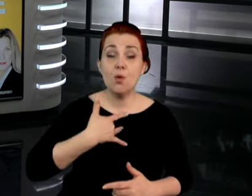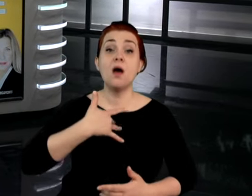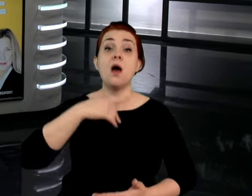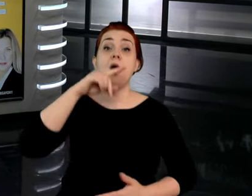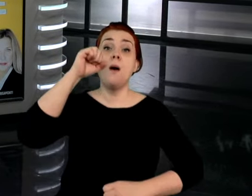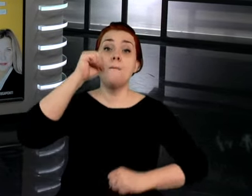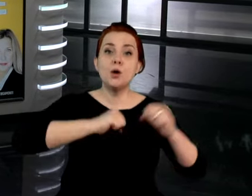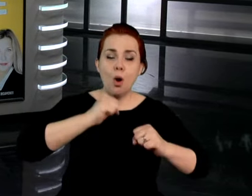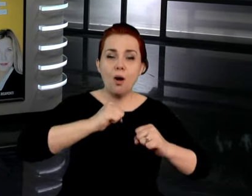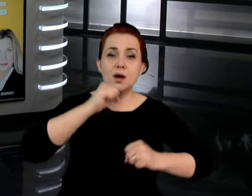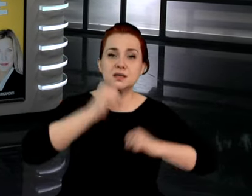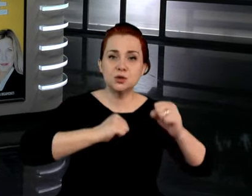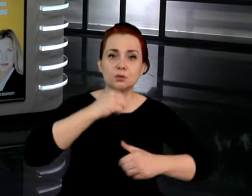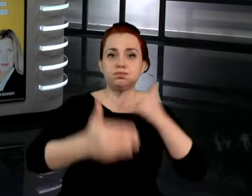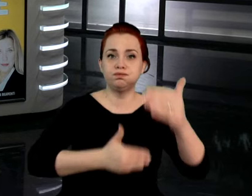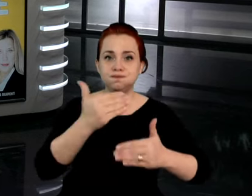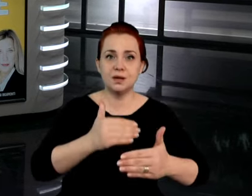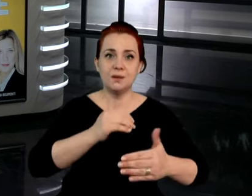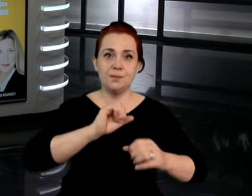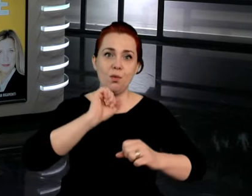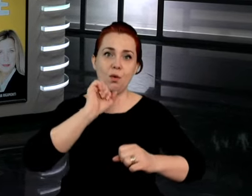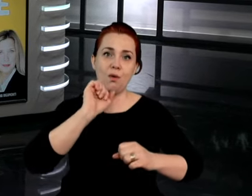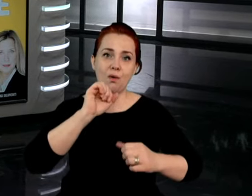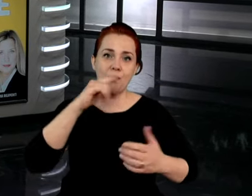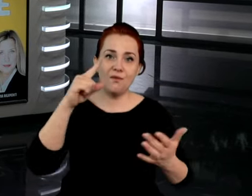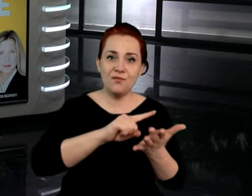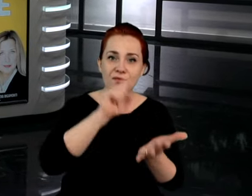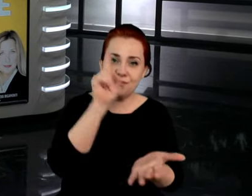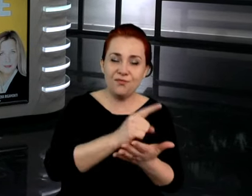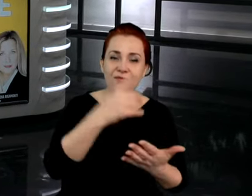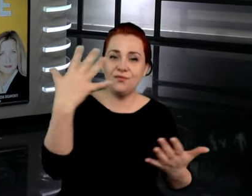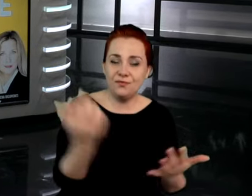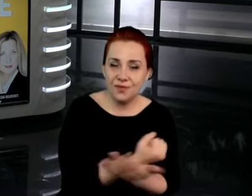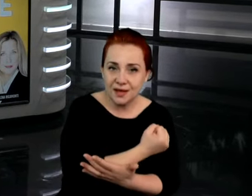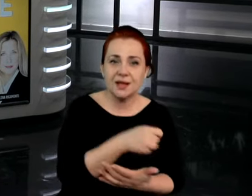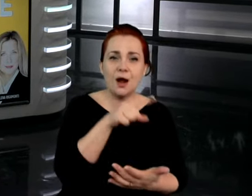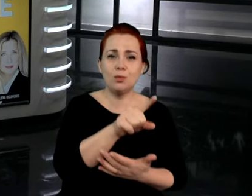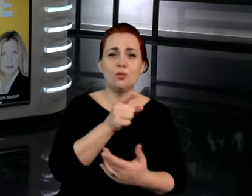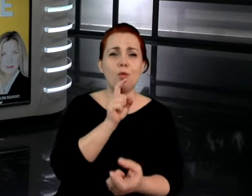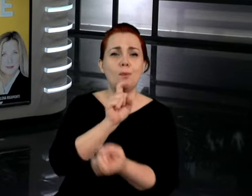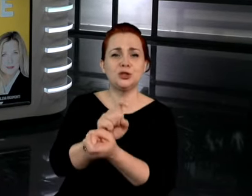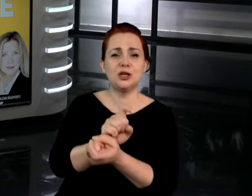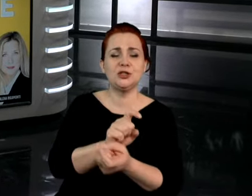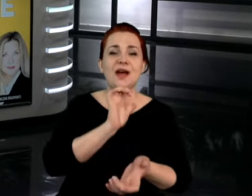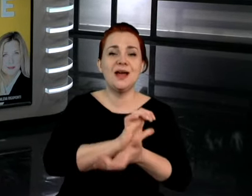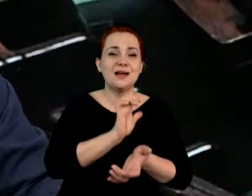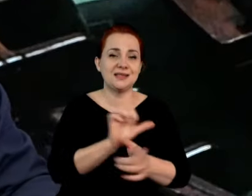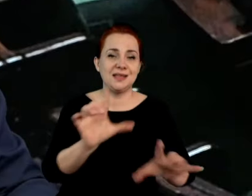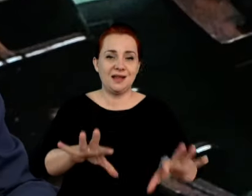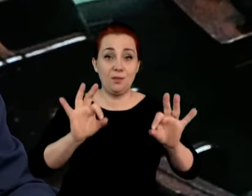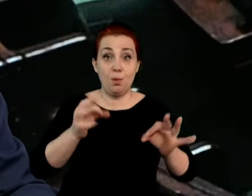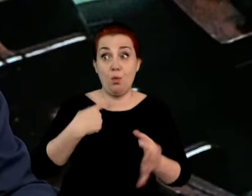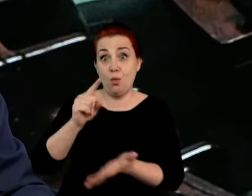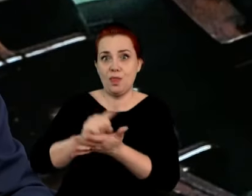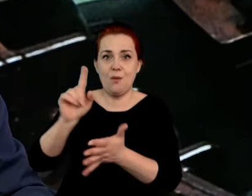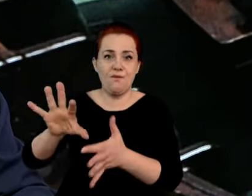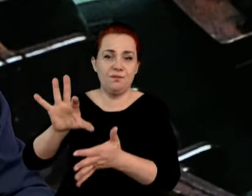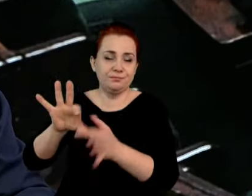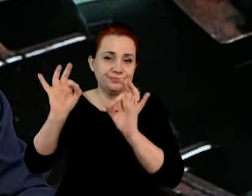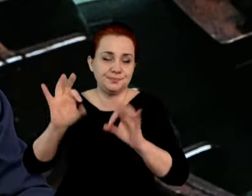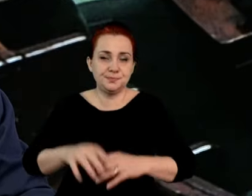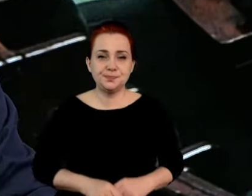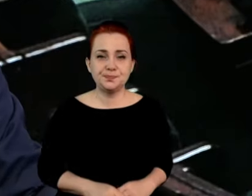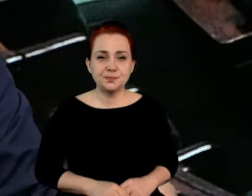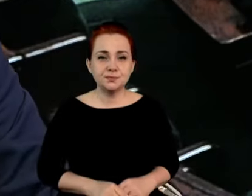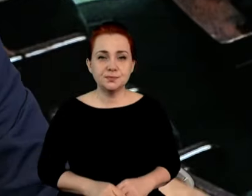zakresie niektórych spraw, które wyborcza pisała. związku z tym, jak widzi pan, nie zawsze to, co piszą media, prawdziwe. Akurat to, co napisaliśmy w kontekście zeznania